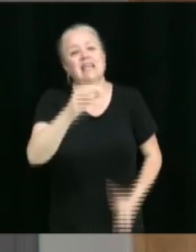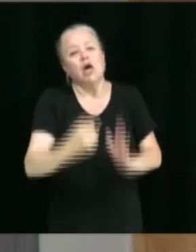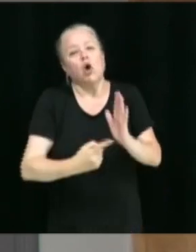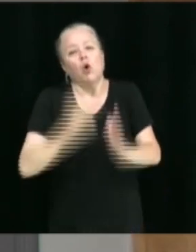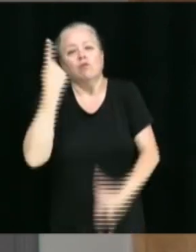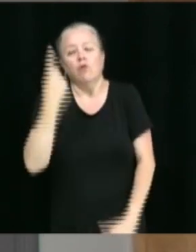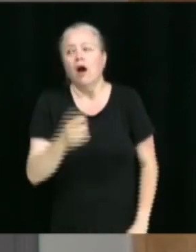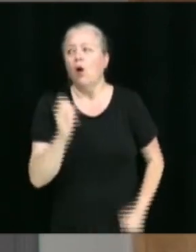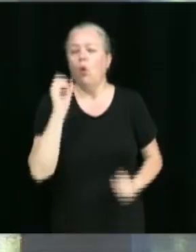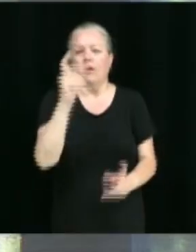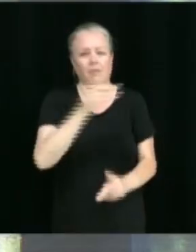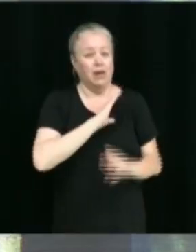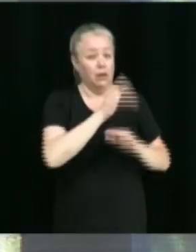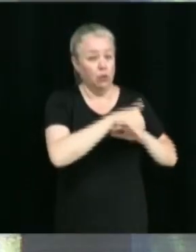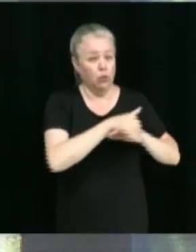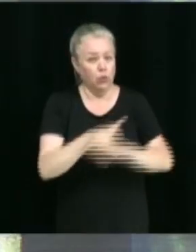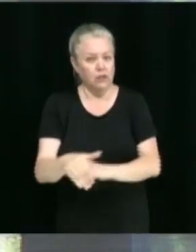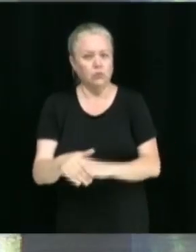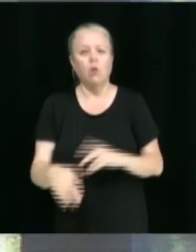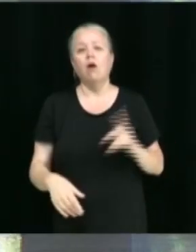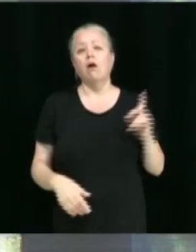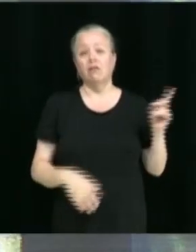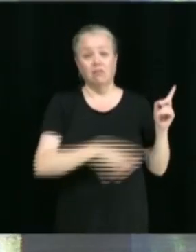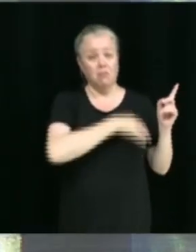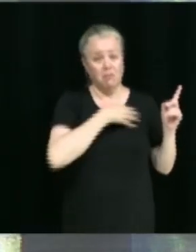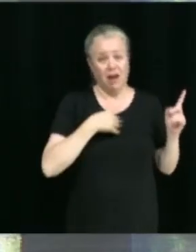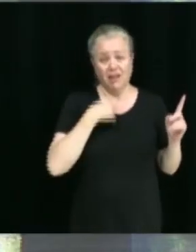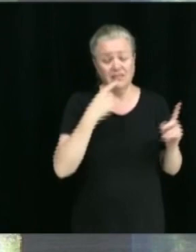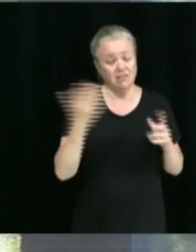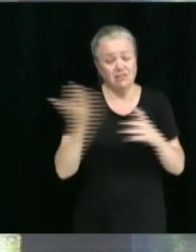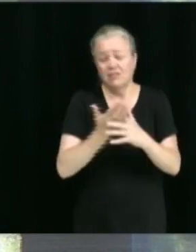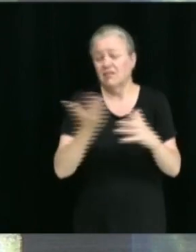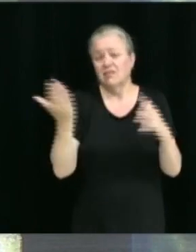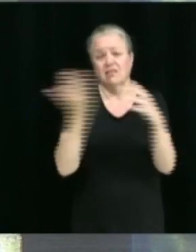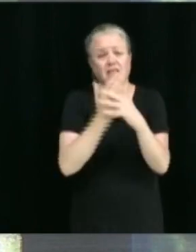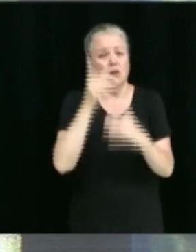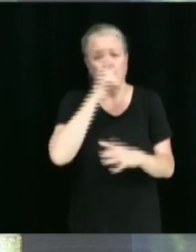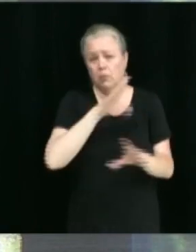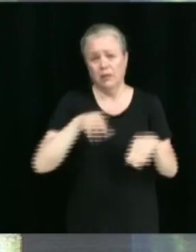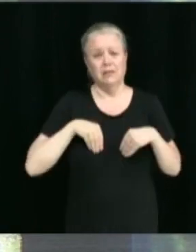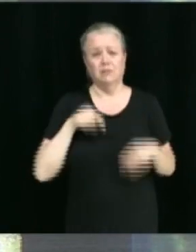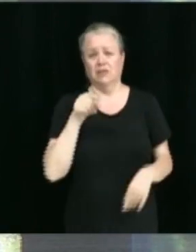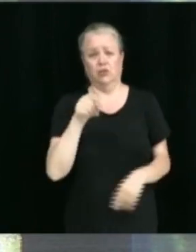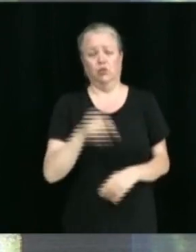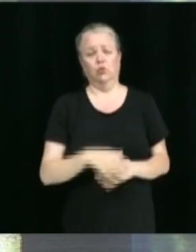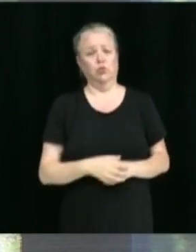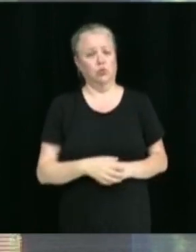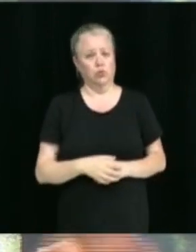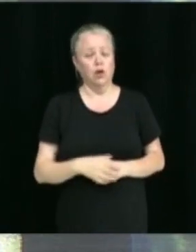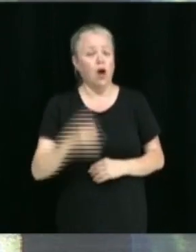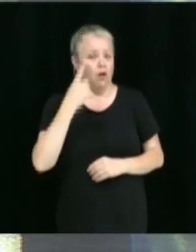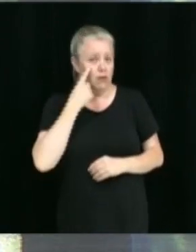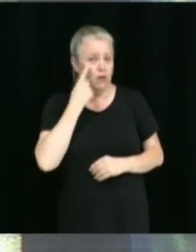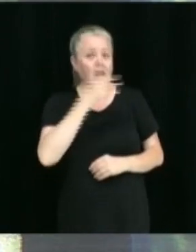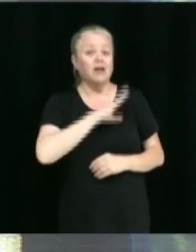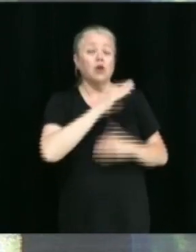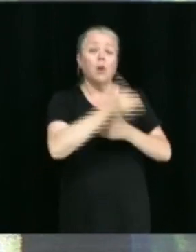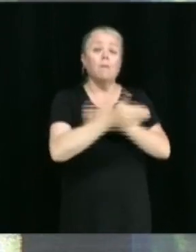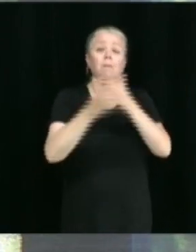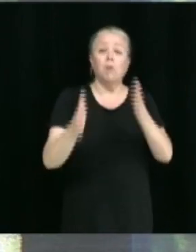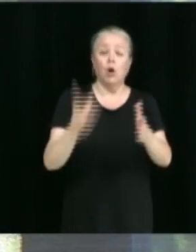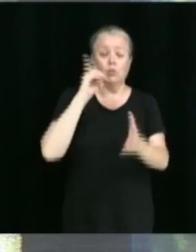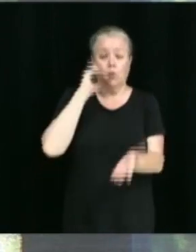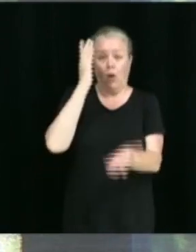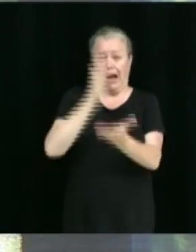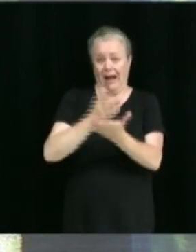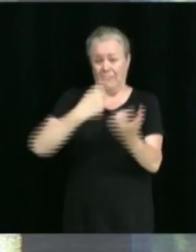soirs. Parfait. Bien, c'est une nuisance qui est inadmissible, là, puis on va regarder. Nous, il y avait les blocs pour éviter qu'ils aillent virer dans ce